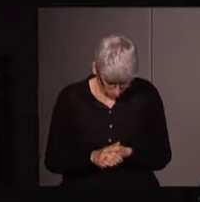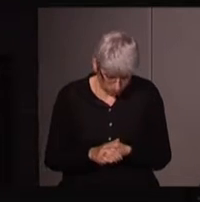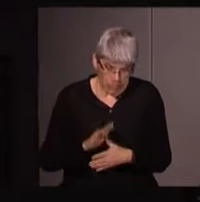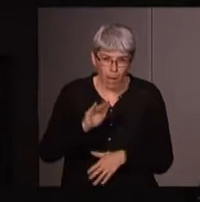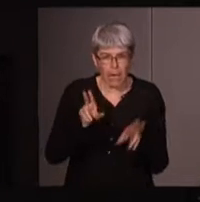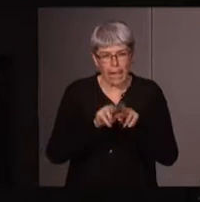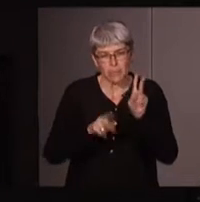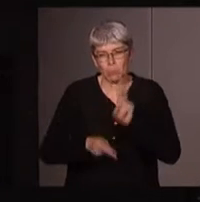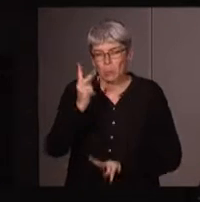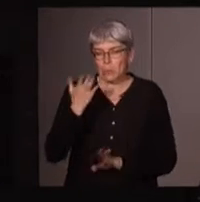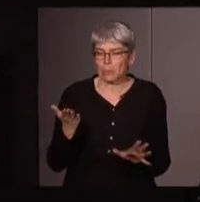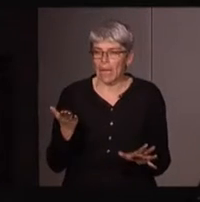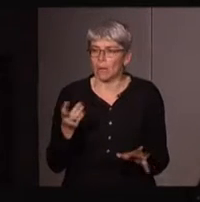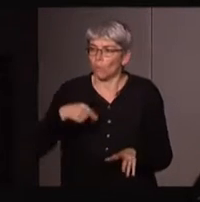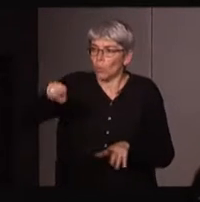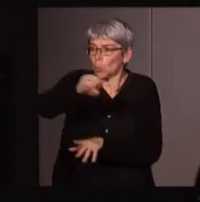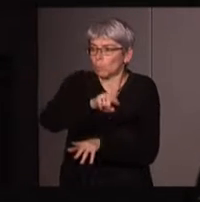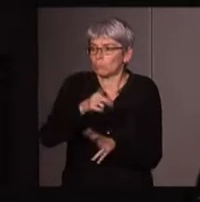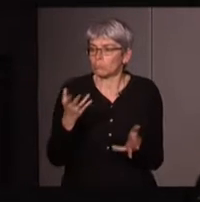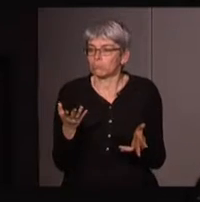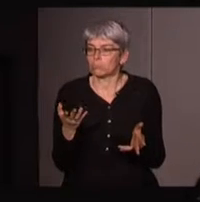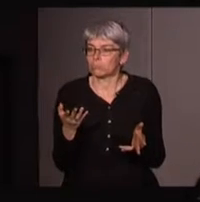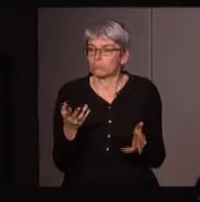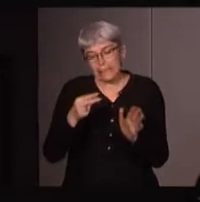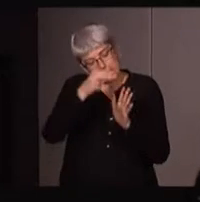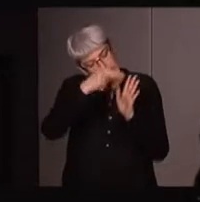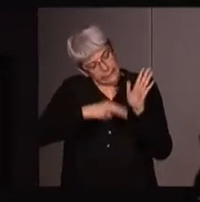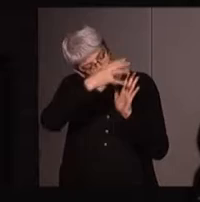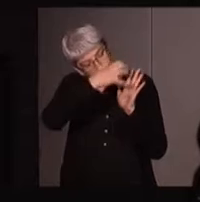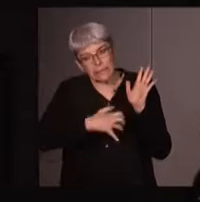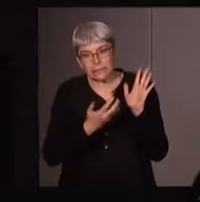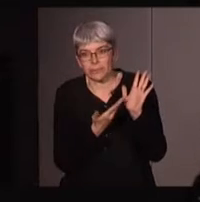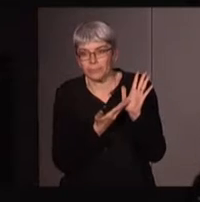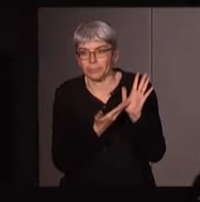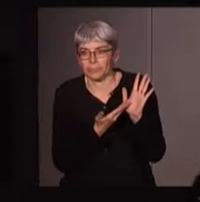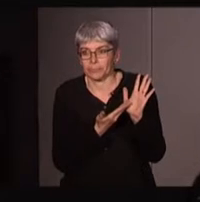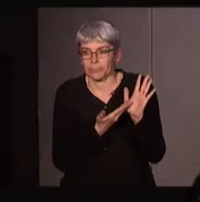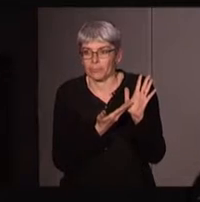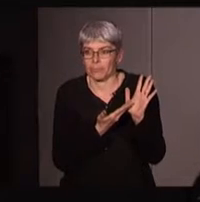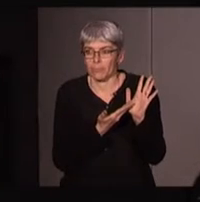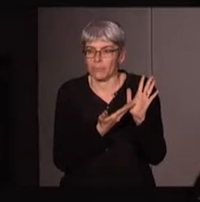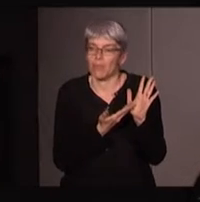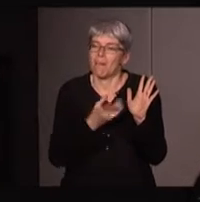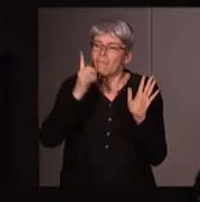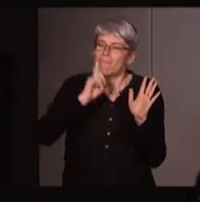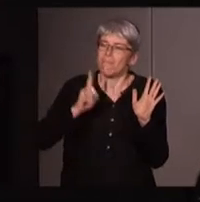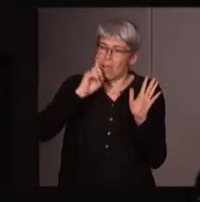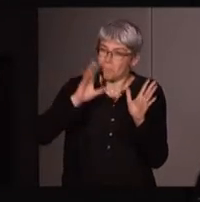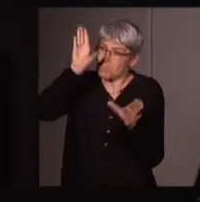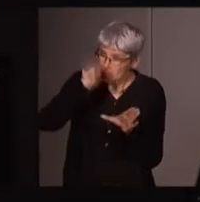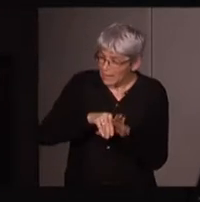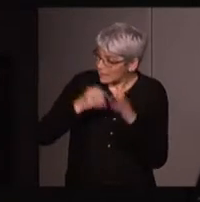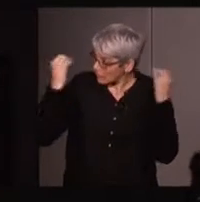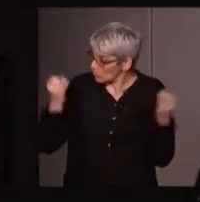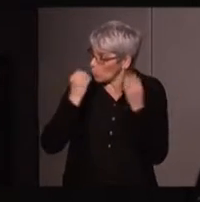après, mais que lorsque vous allez lire les textes des écoféministes qui ont participé